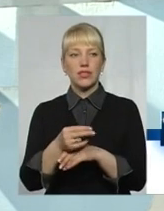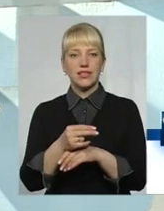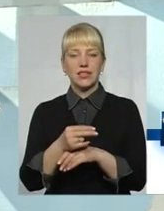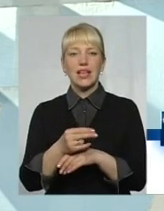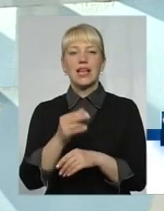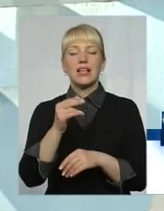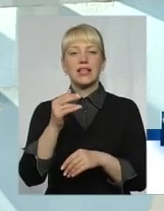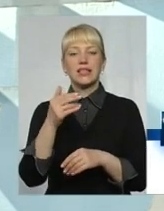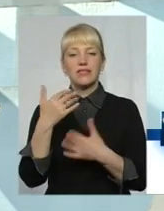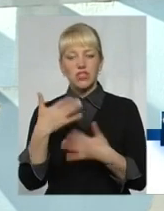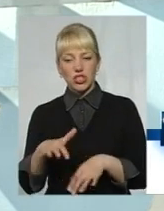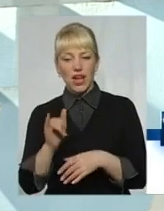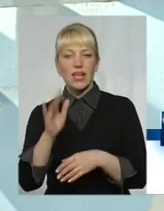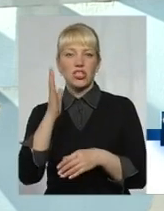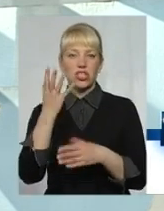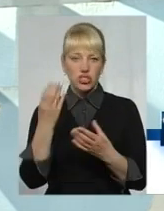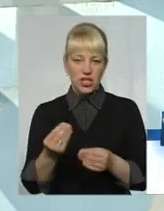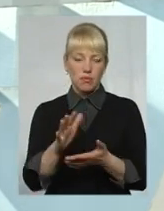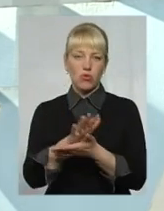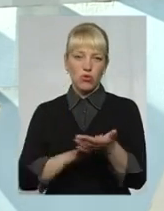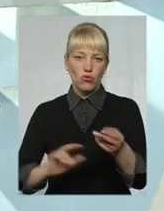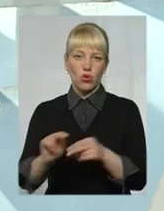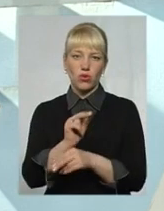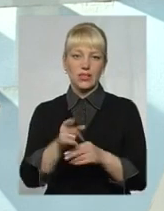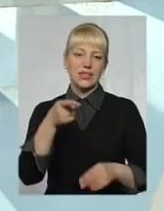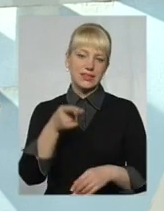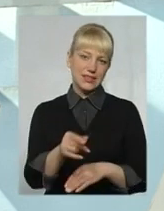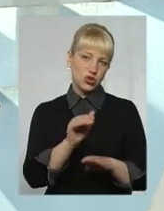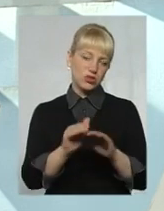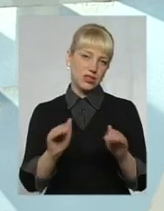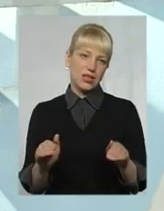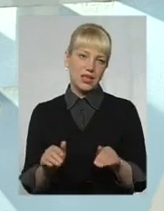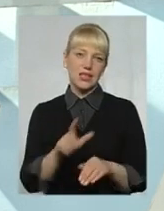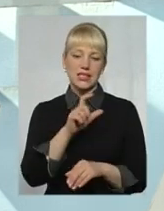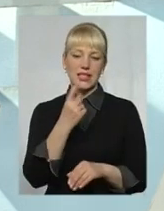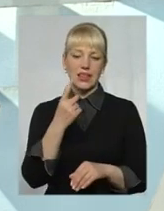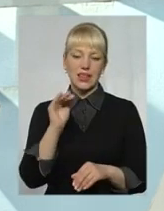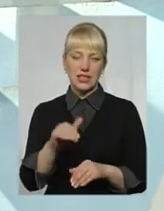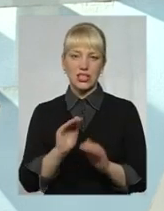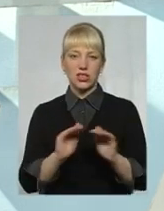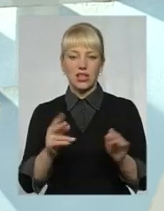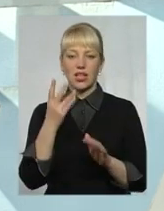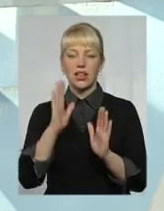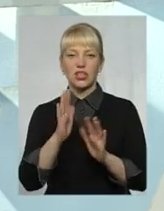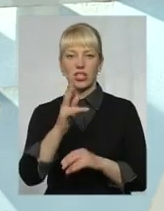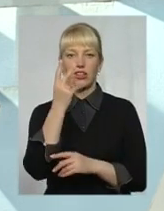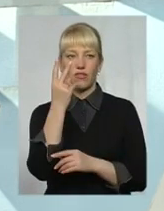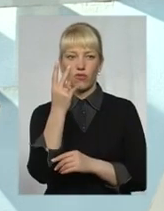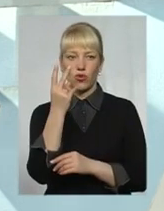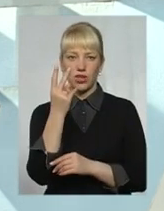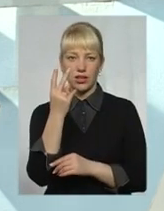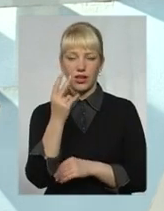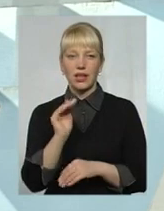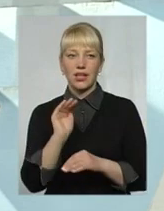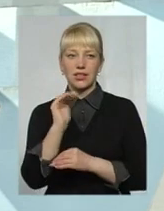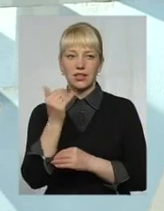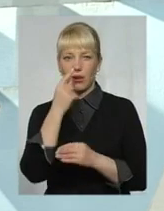виховується майже тисячу дітей. З тисячі дітей лише двоє після виходу з будинка сімейного типу або прийомної сім